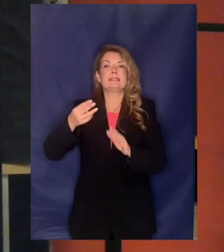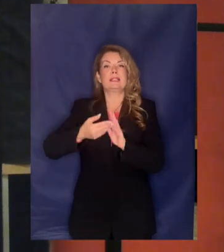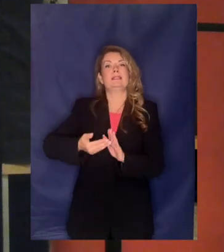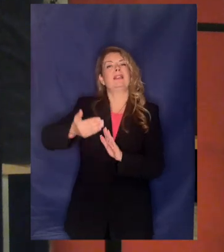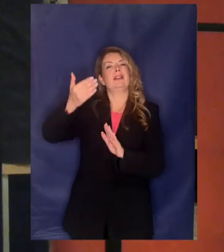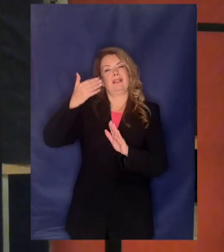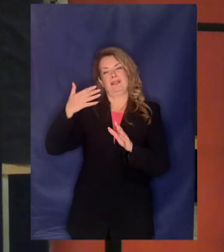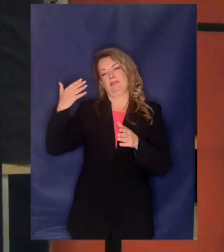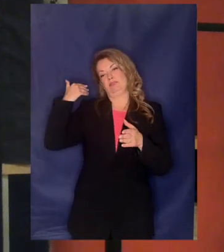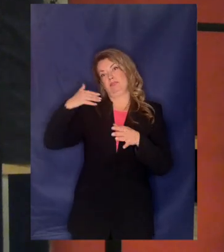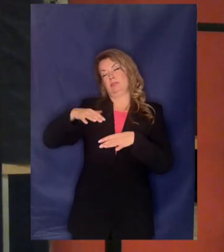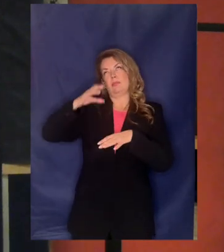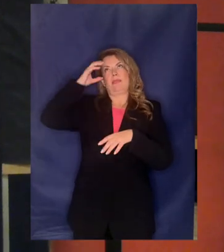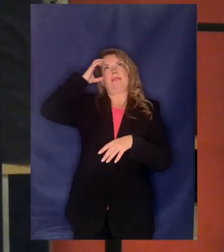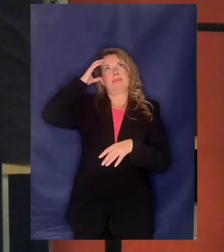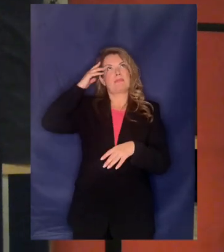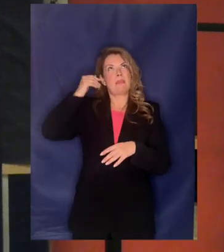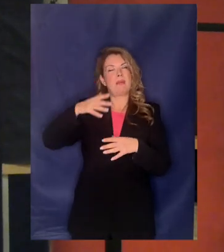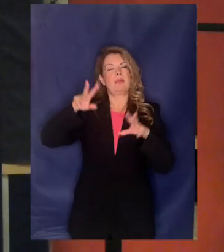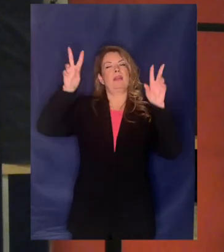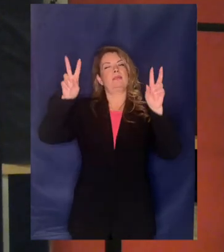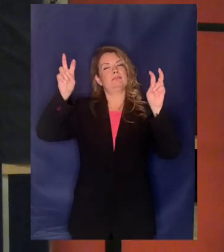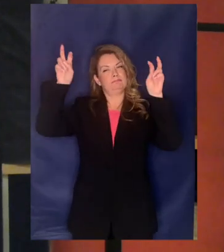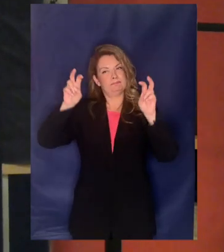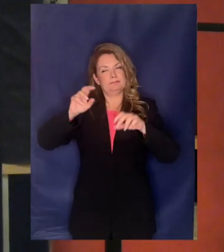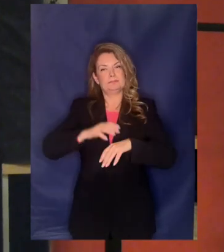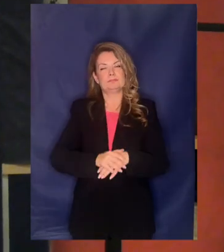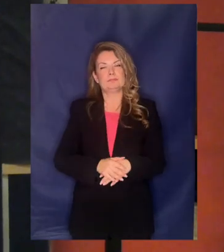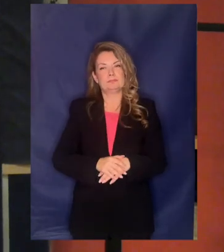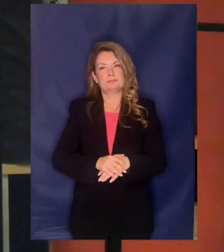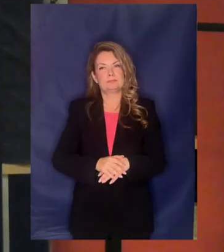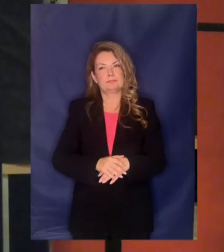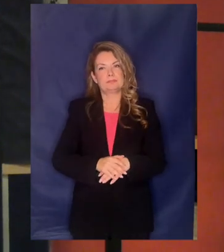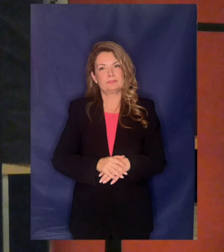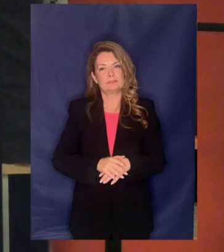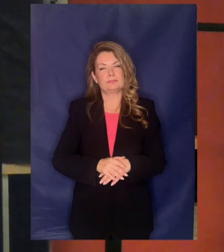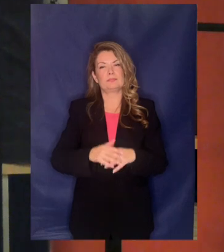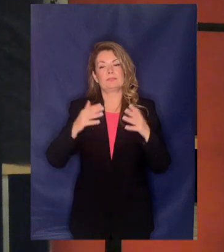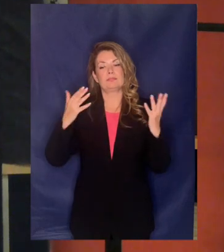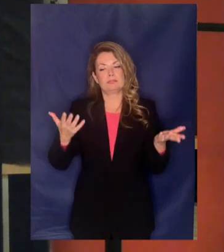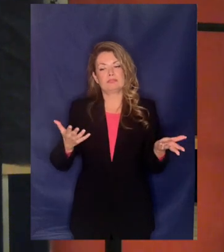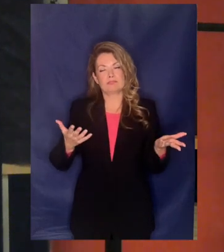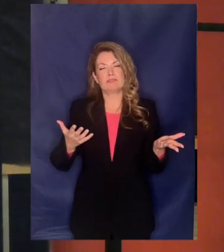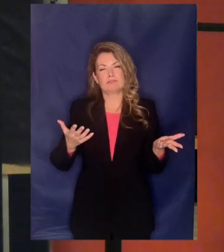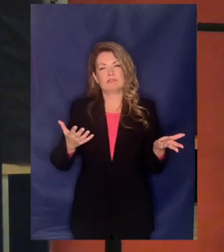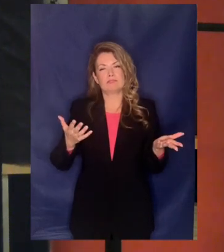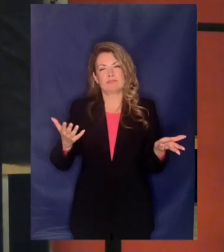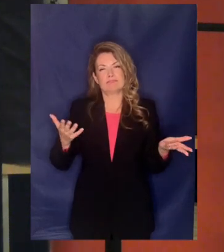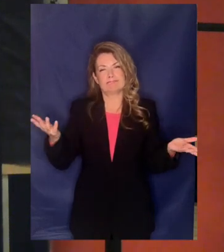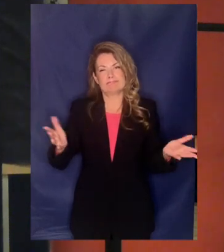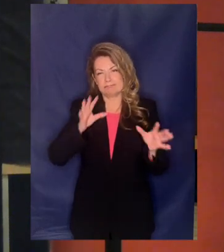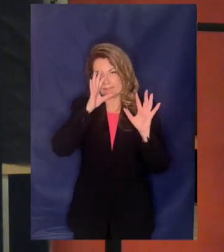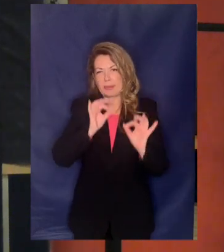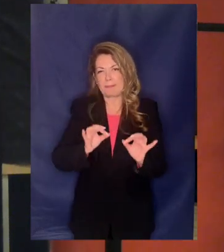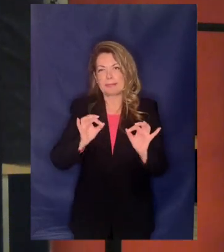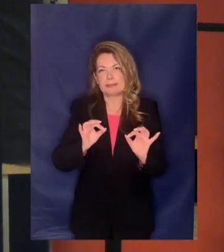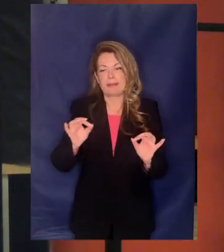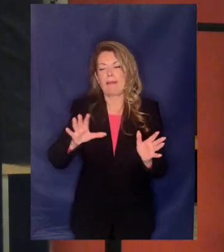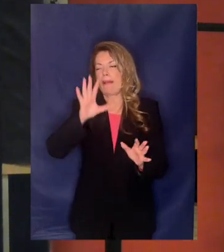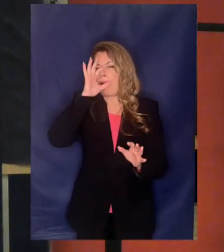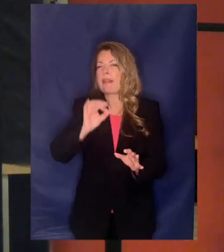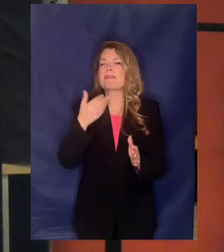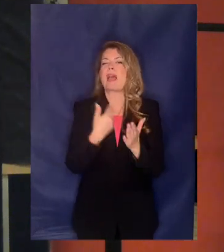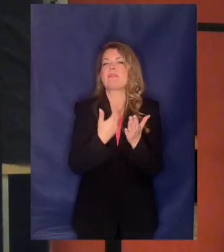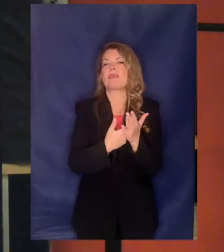να θυμηθώ τη ρίση ότι τα γεγονότα είναι ξεροκέφαλα και λένε και την